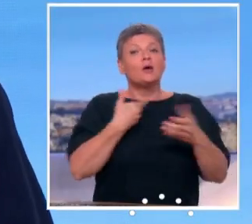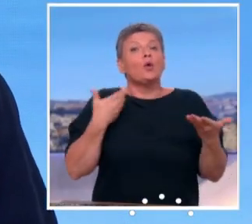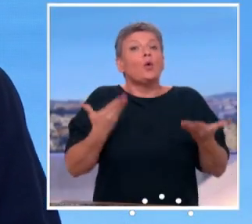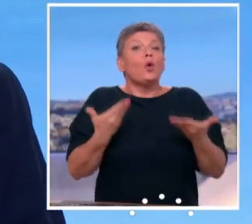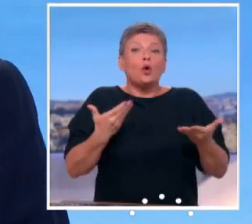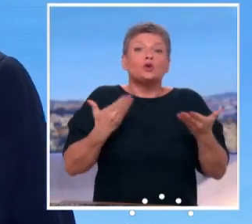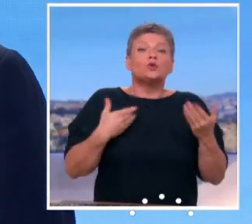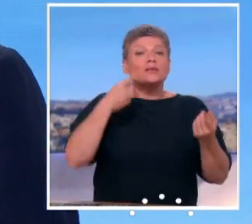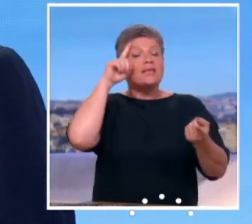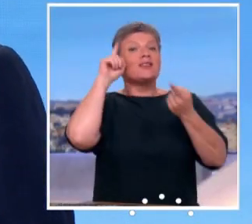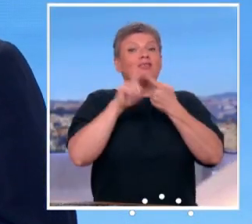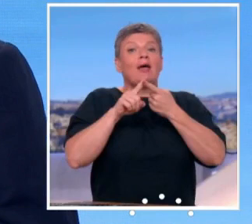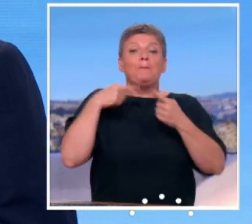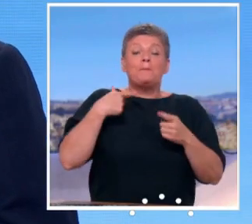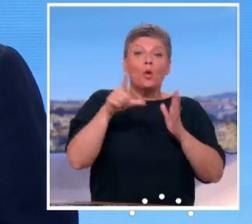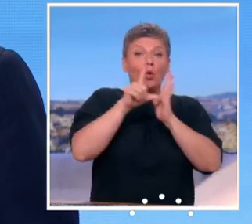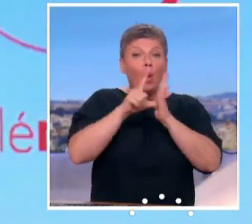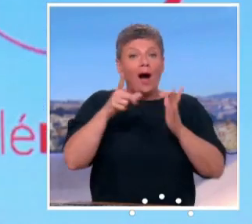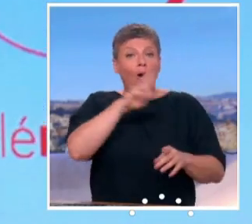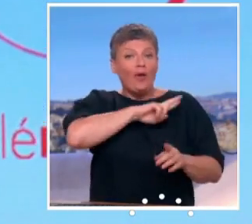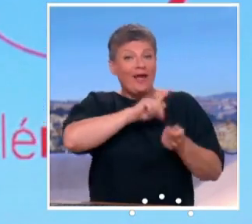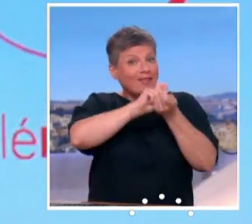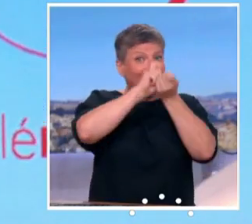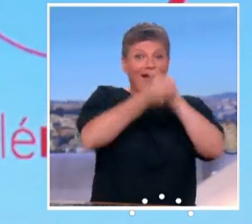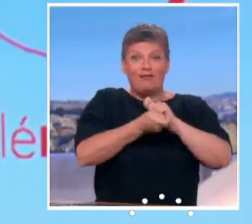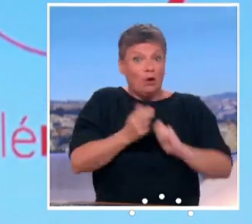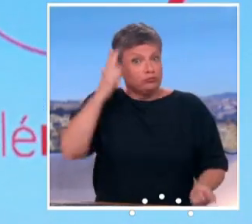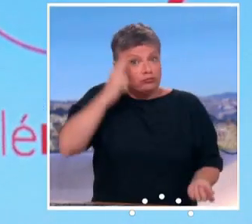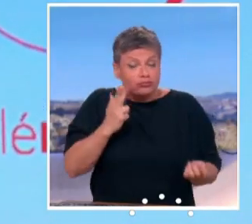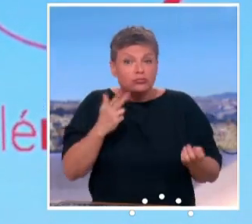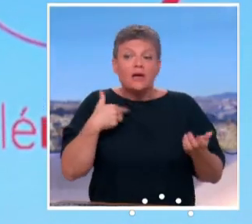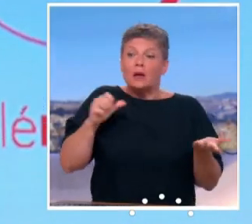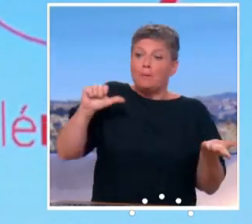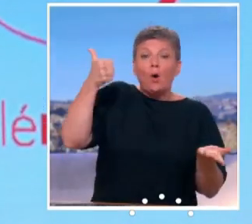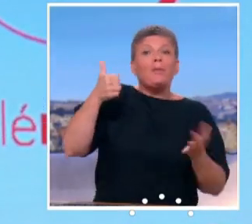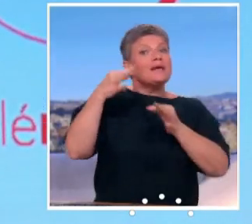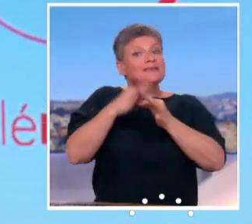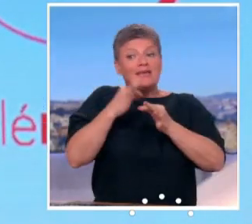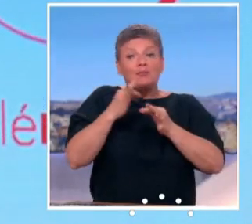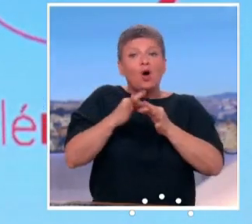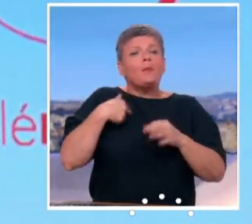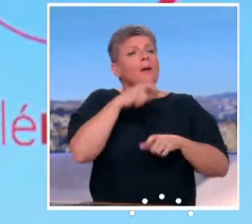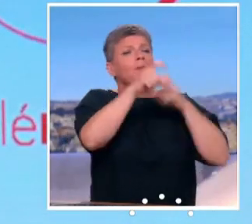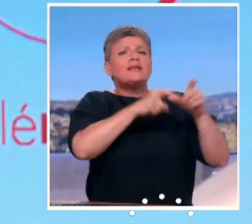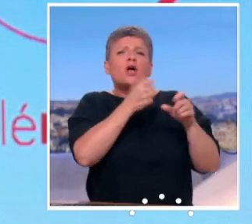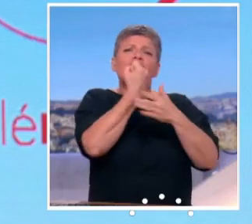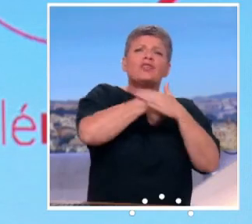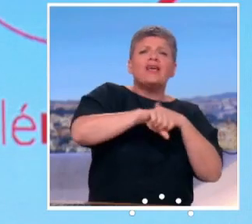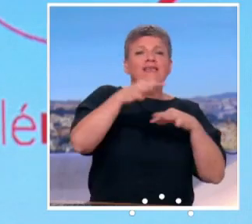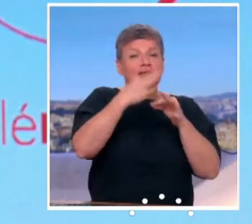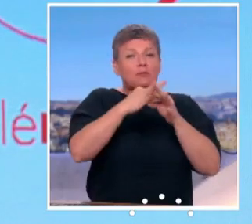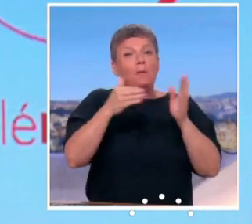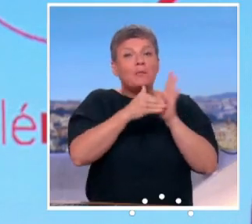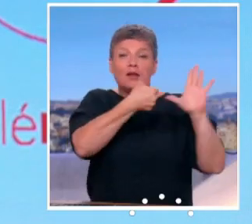de la réforme des retraites, concrètement ce sont à partir de ce 1er septembre, les travailleurs nés à partir de septembre 1961 qui vont